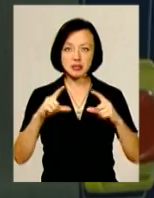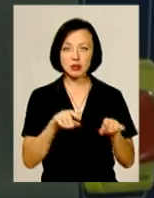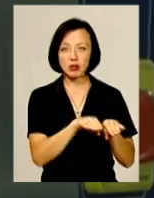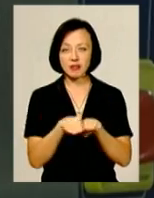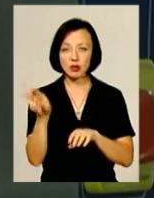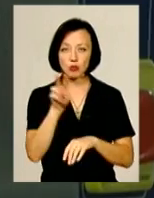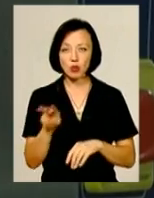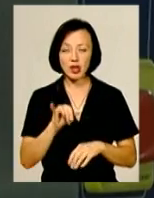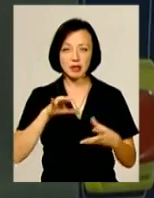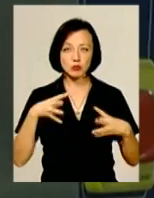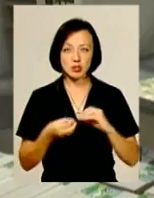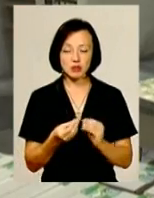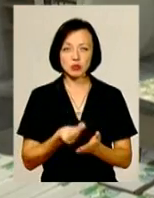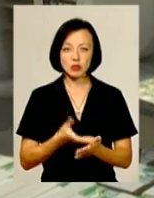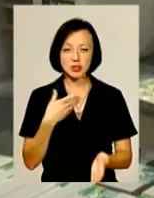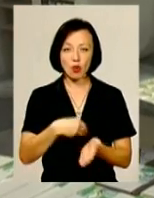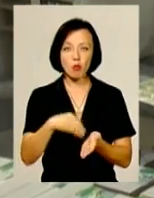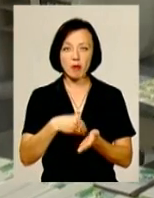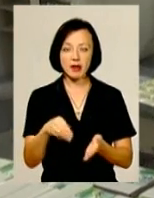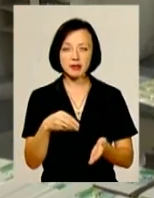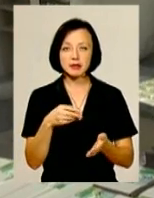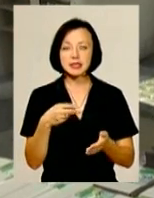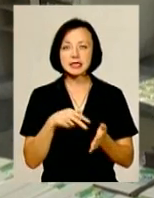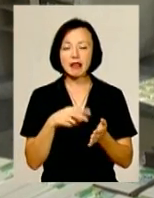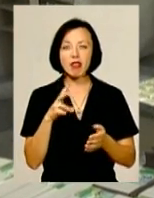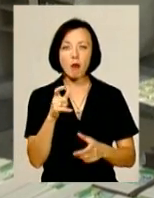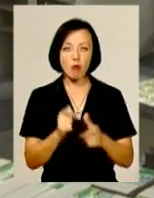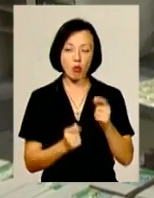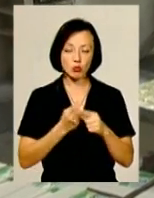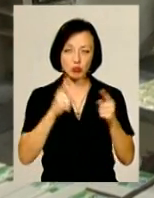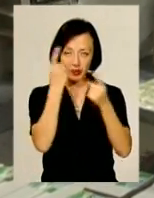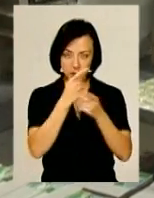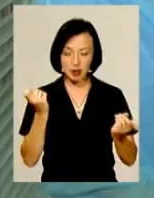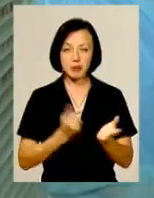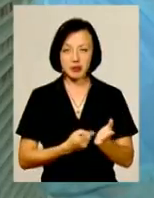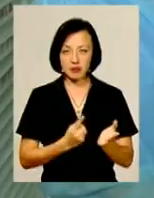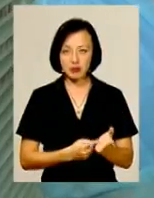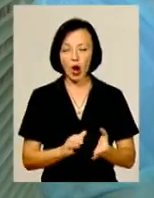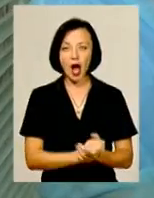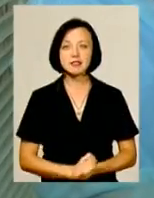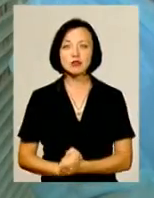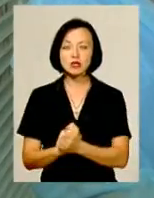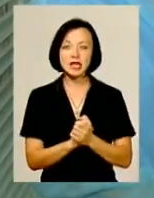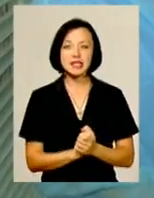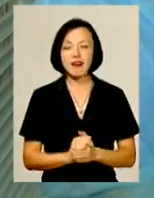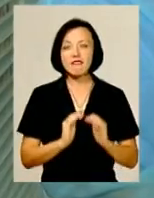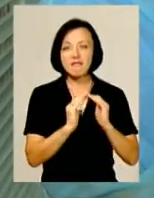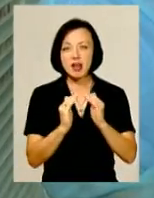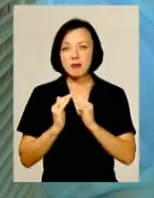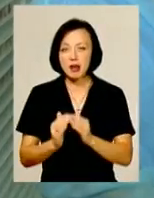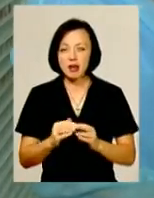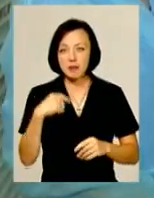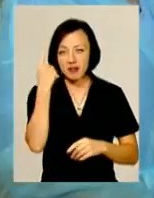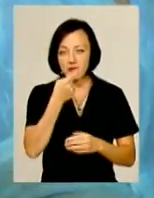валюти та, як наслідок, зростання закупівельних цін на молоко. Цю інформацію підтверджують і у Асоціації фермерів та приватних